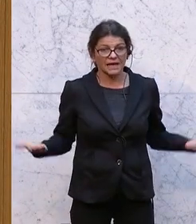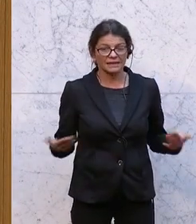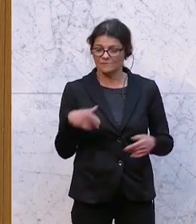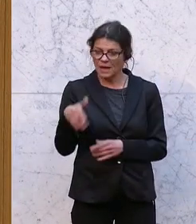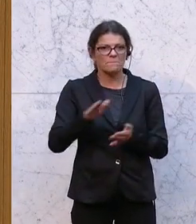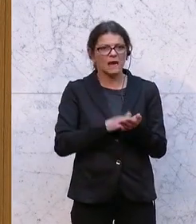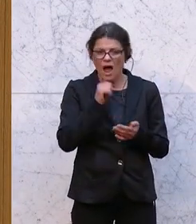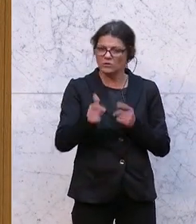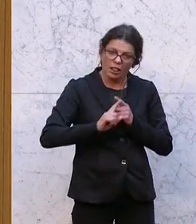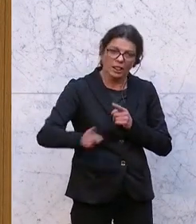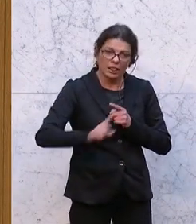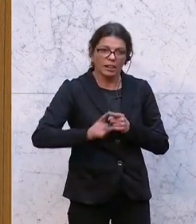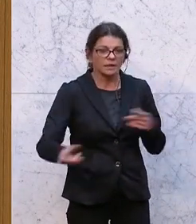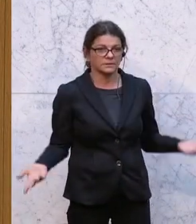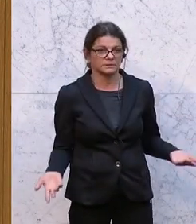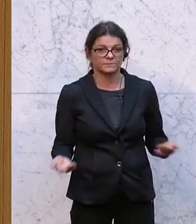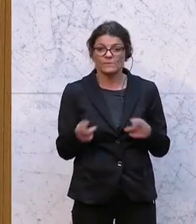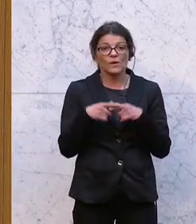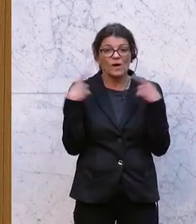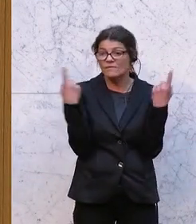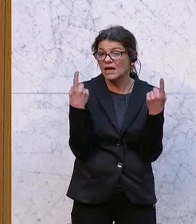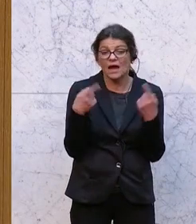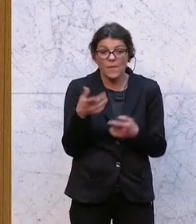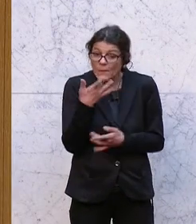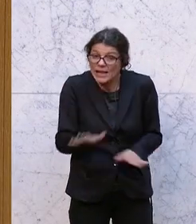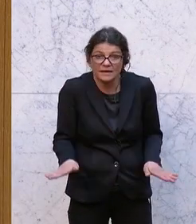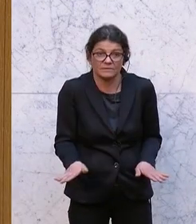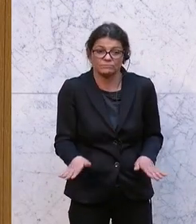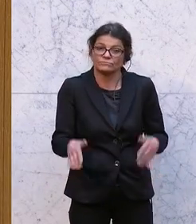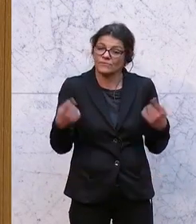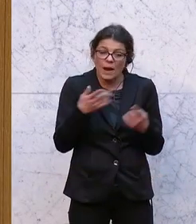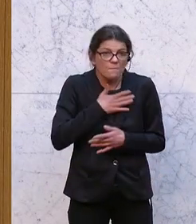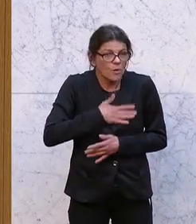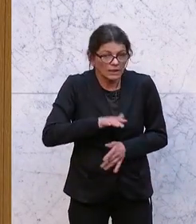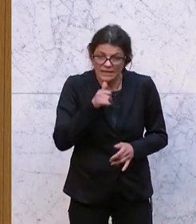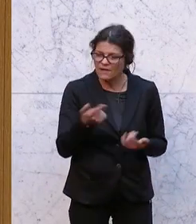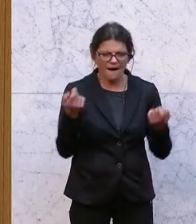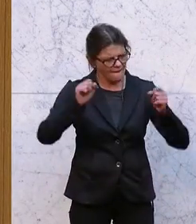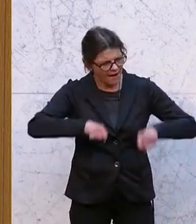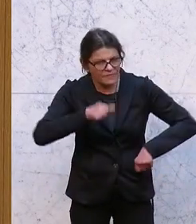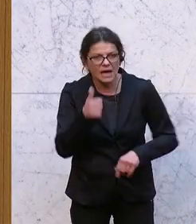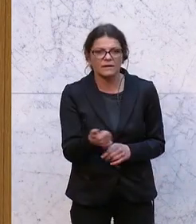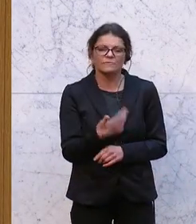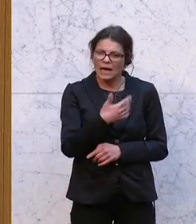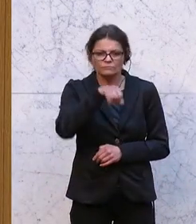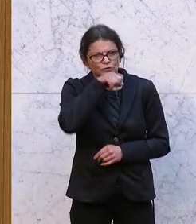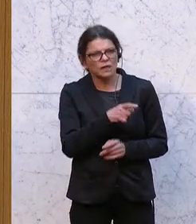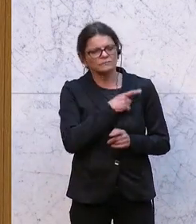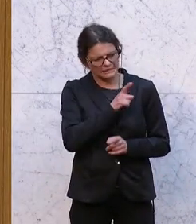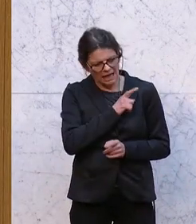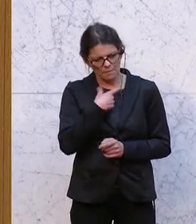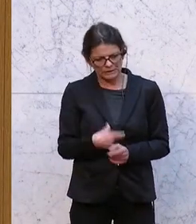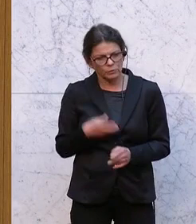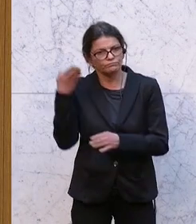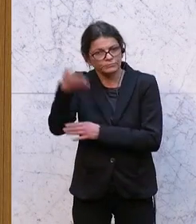die ersparen sie künftig, diese Wege. Und wer das nicht will, wer das nicht kann, wer lieber aufs AMS geht,